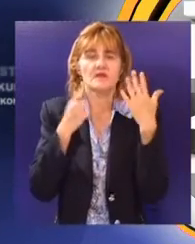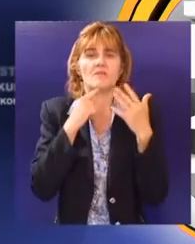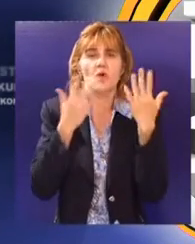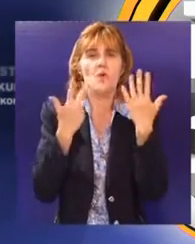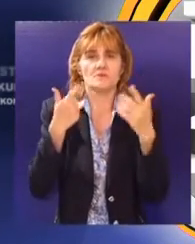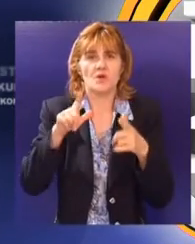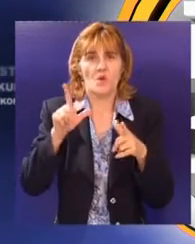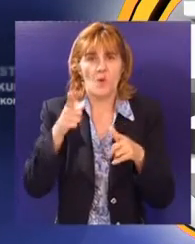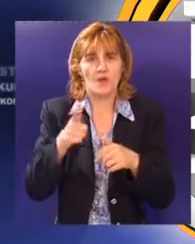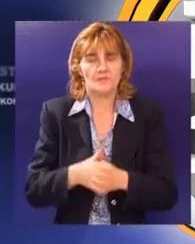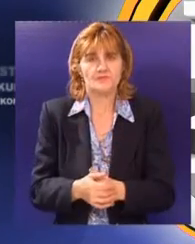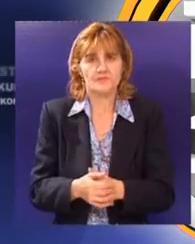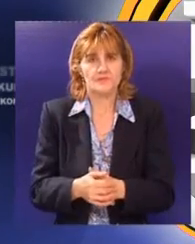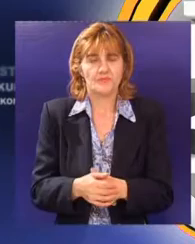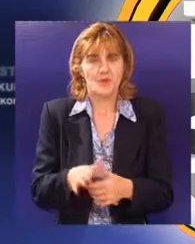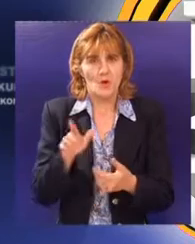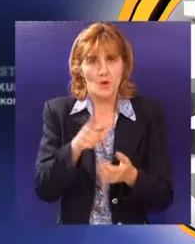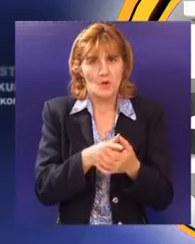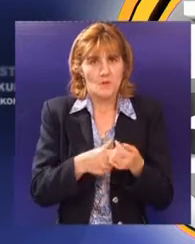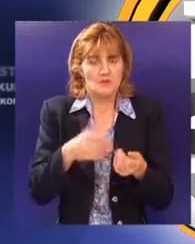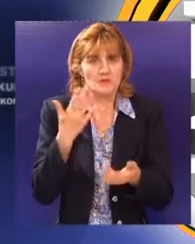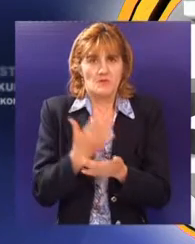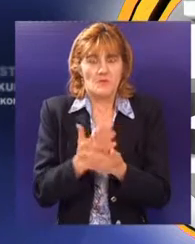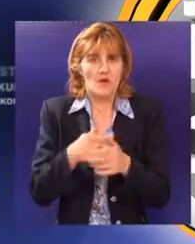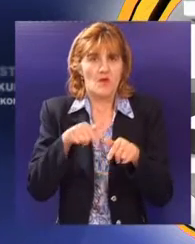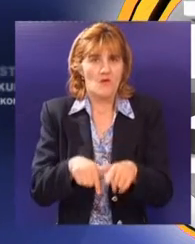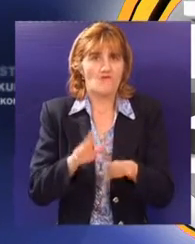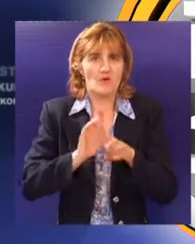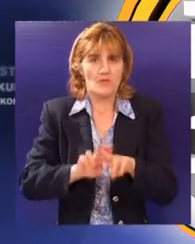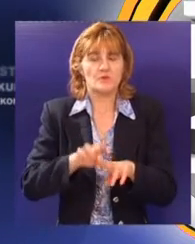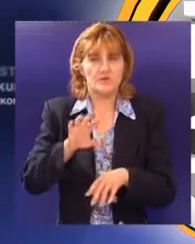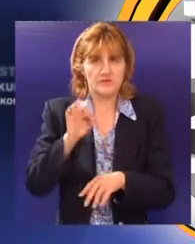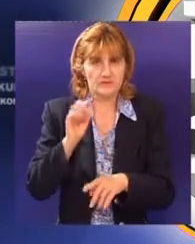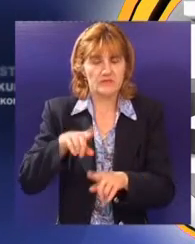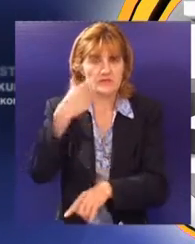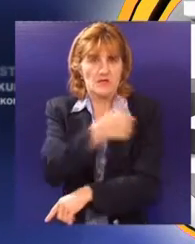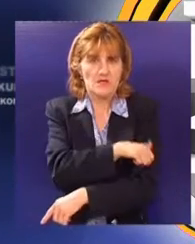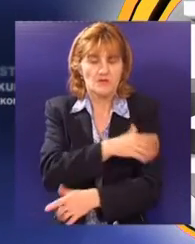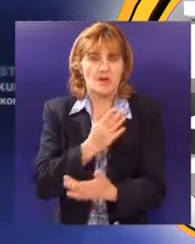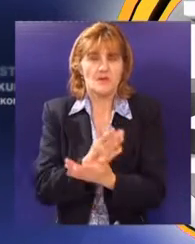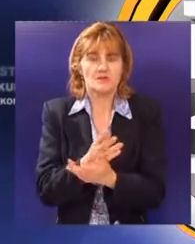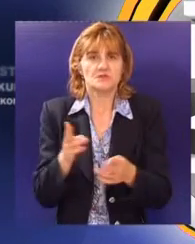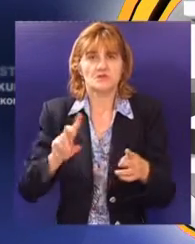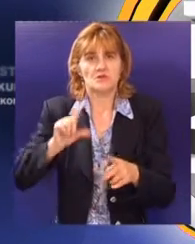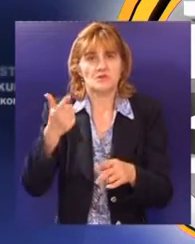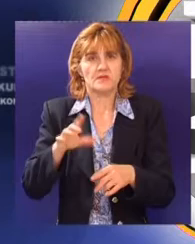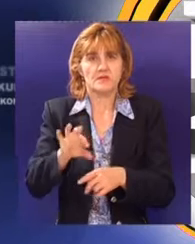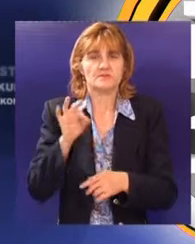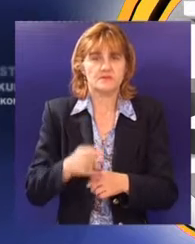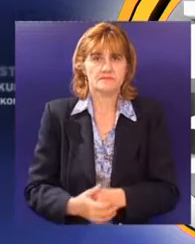Prijemni za upis u srednje škole posljednji put se polože na ovakav način. Od sledeće godine uvodi se mala matura.